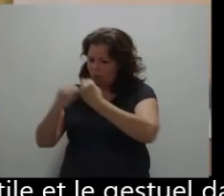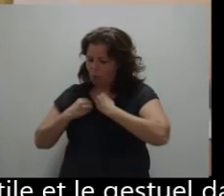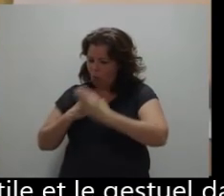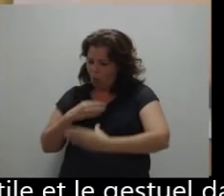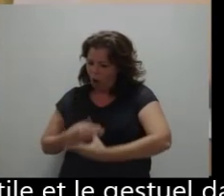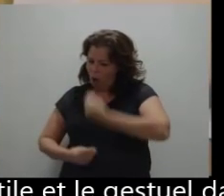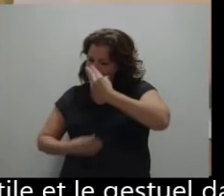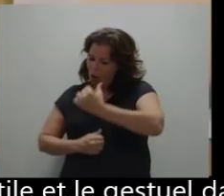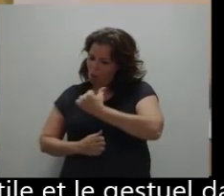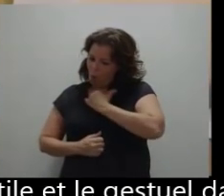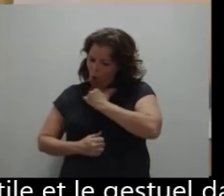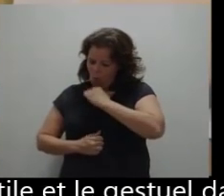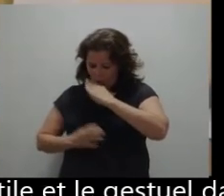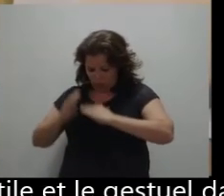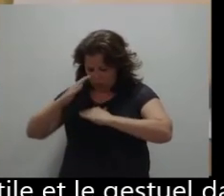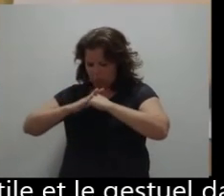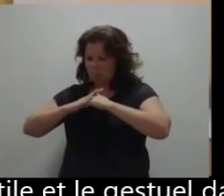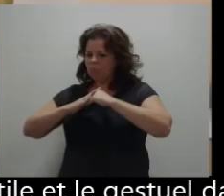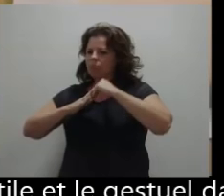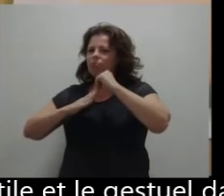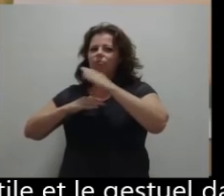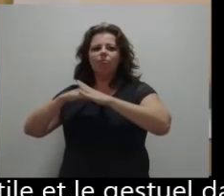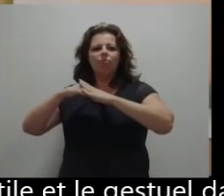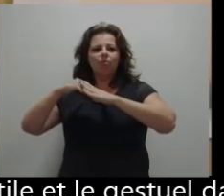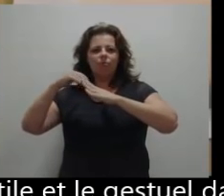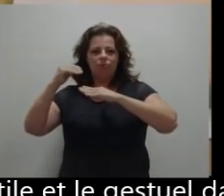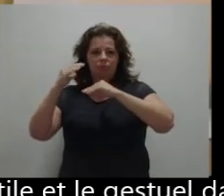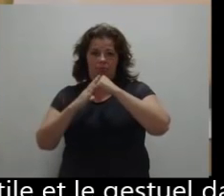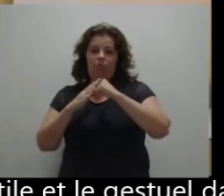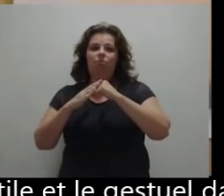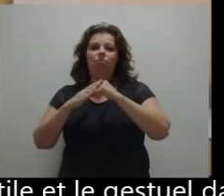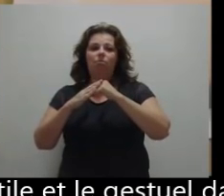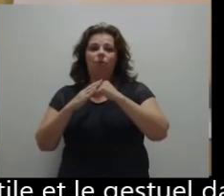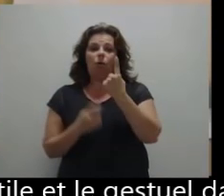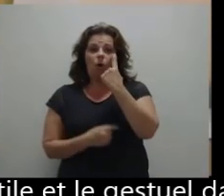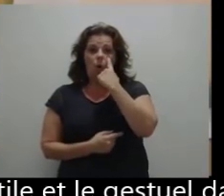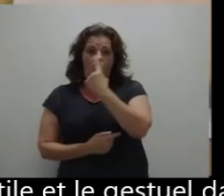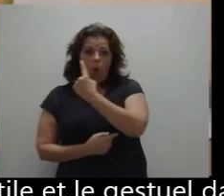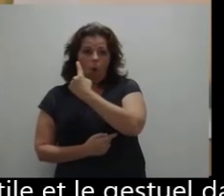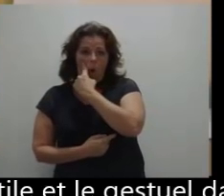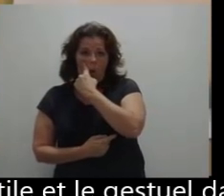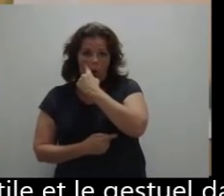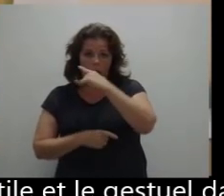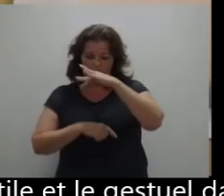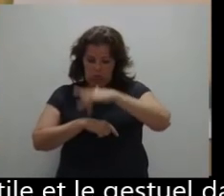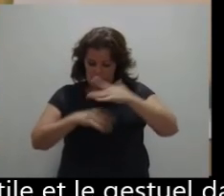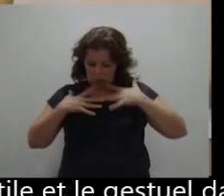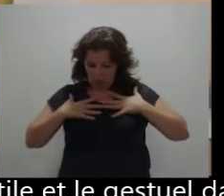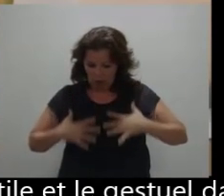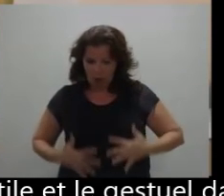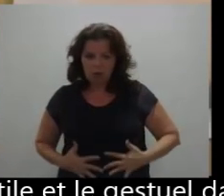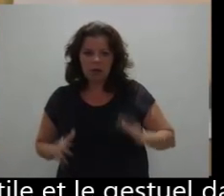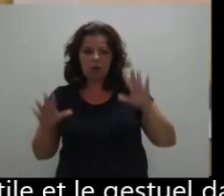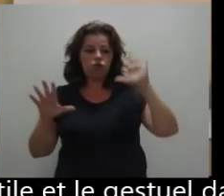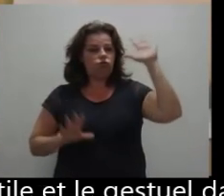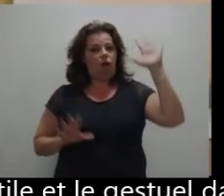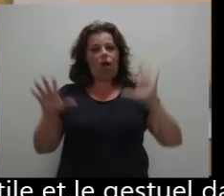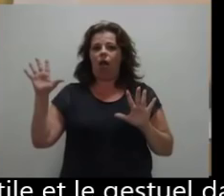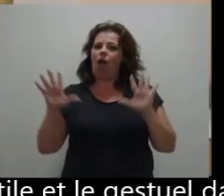pour inclure résolument l'œil, le tactile et le gestuel